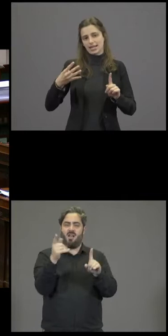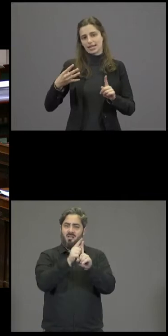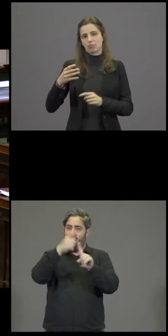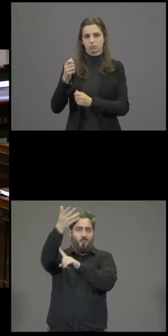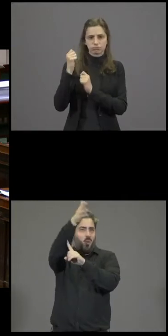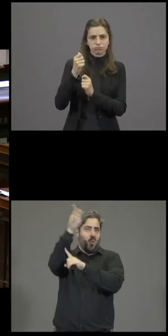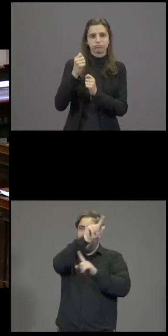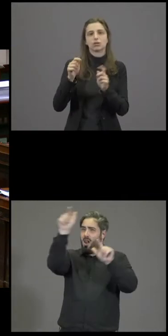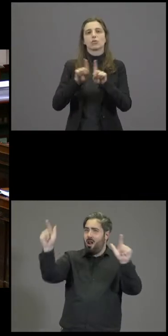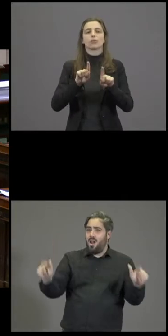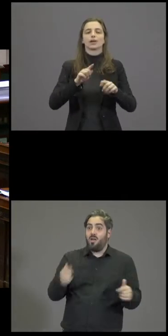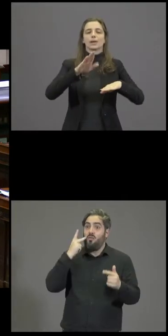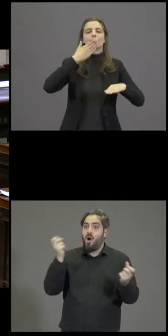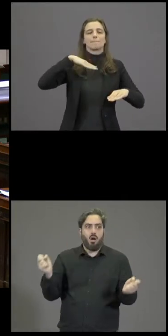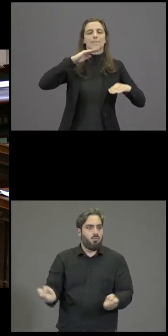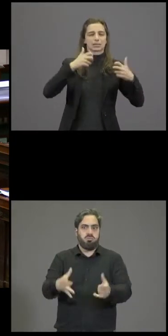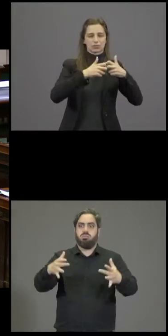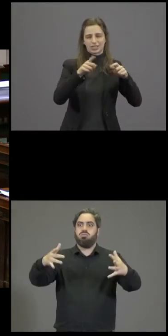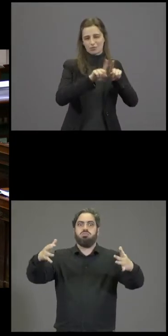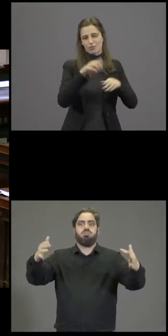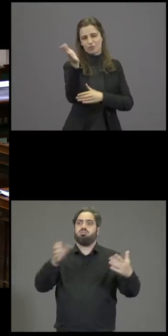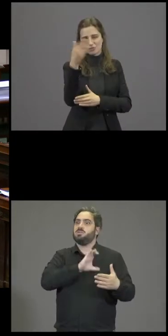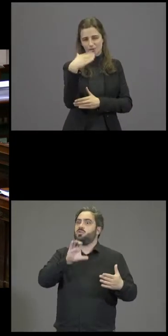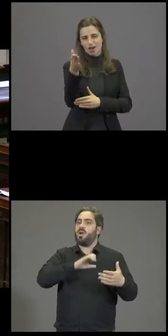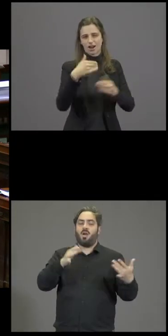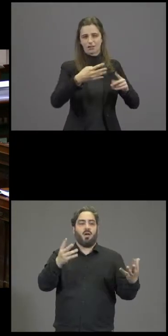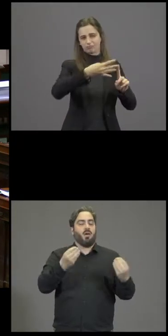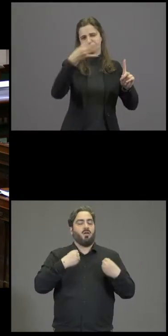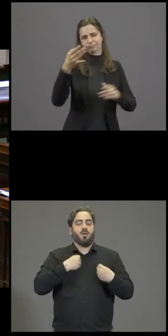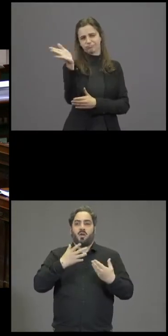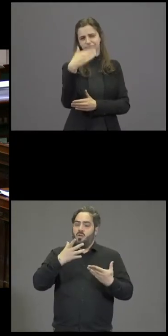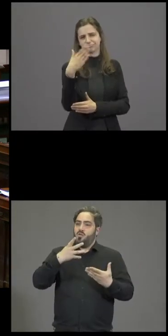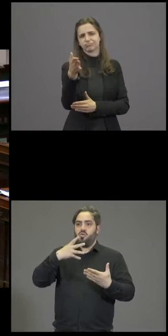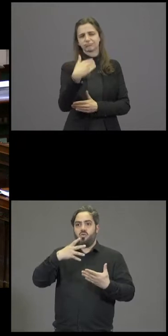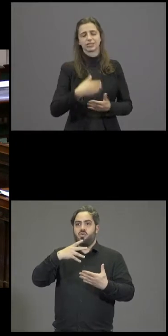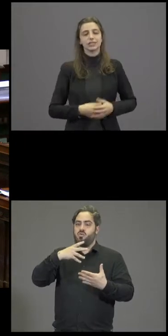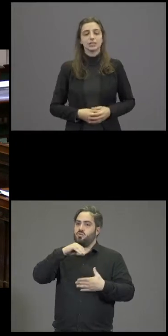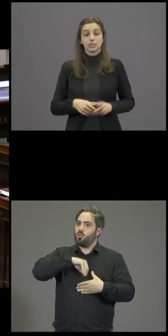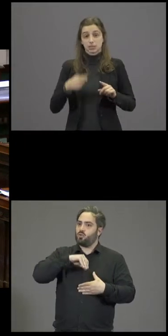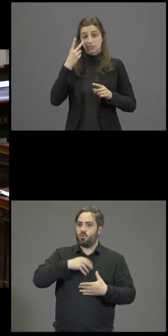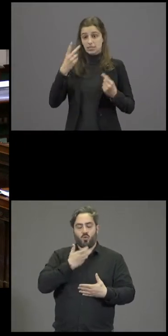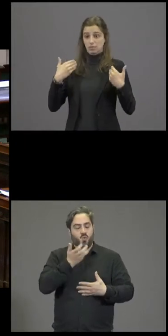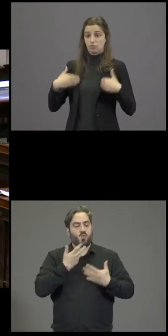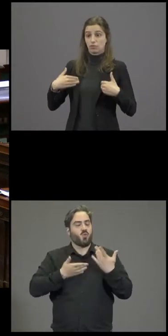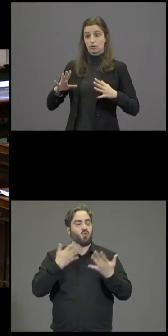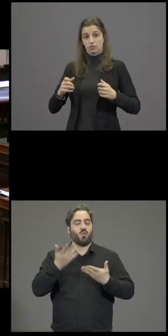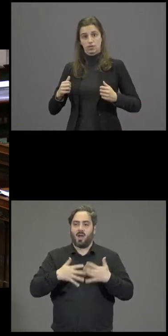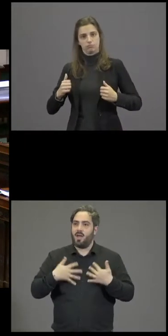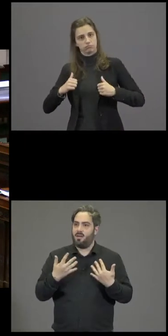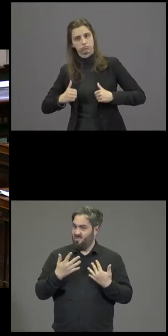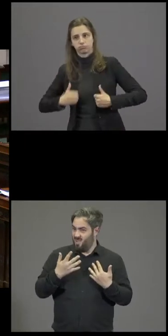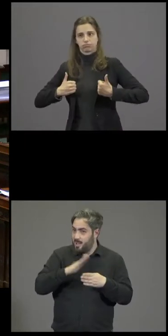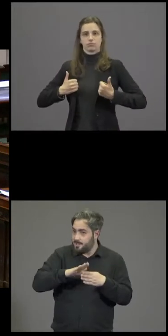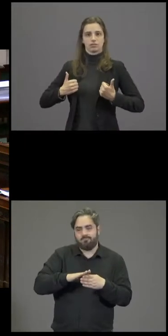amplifié par un énorme élan citoyen, réchauffe les consciences des démocrates. Mais il ne suffit pas, il ne suffit pas à apaiser